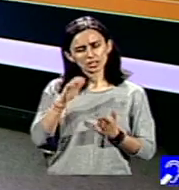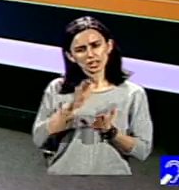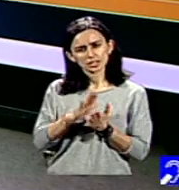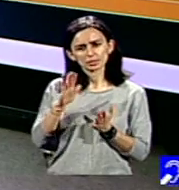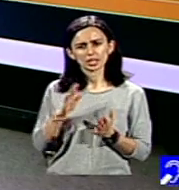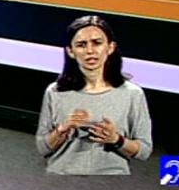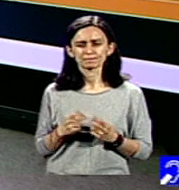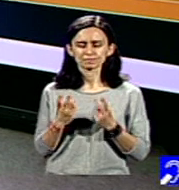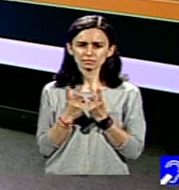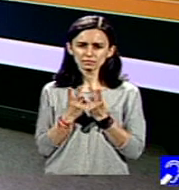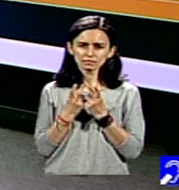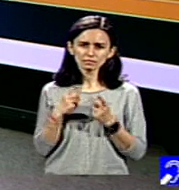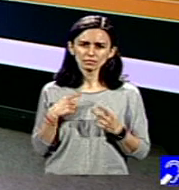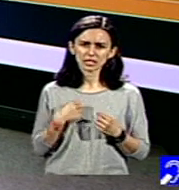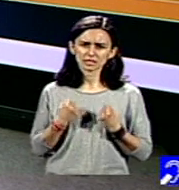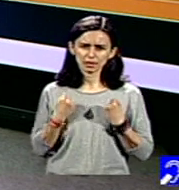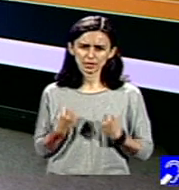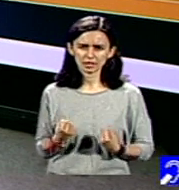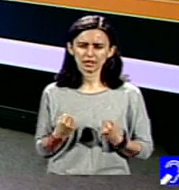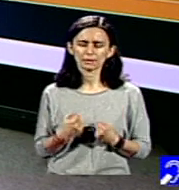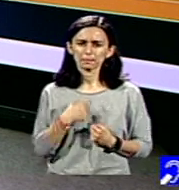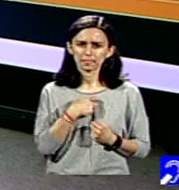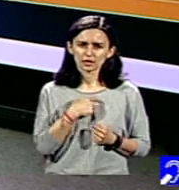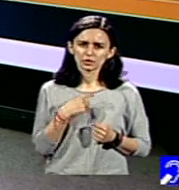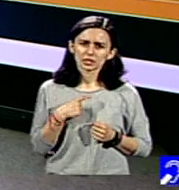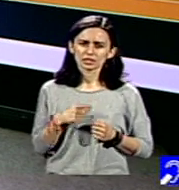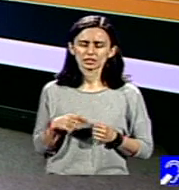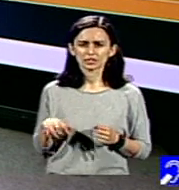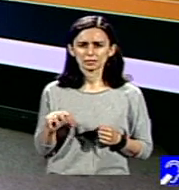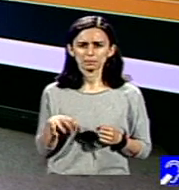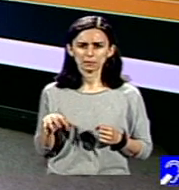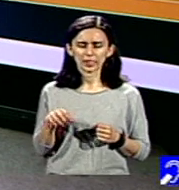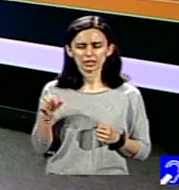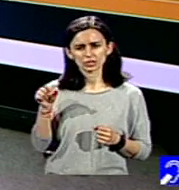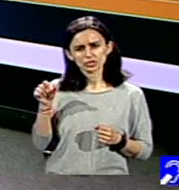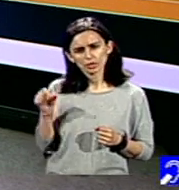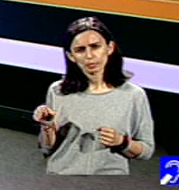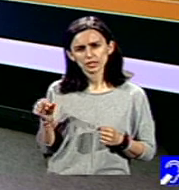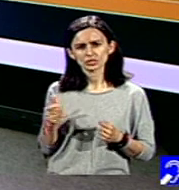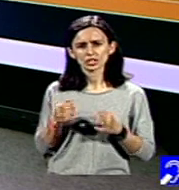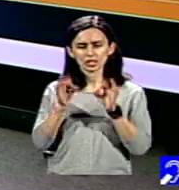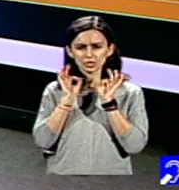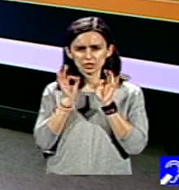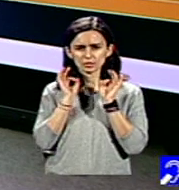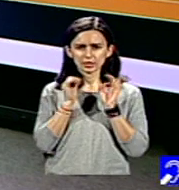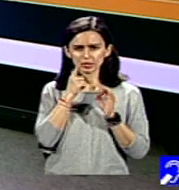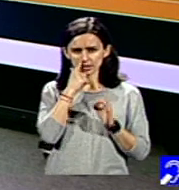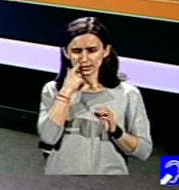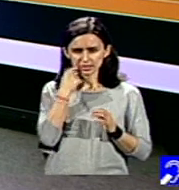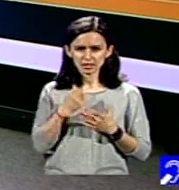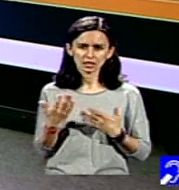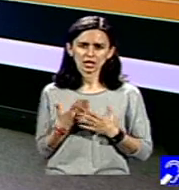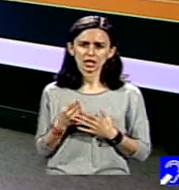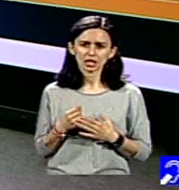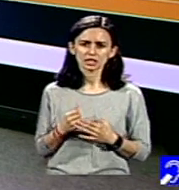complicată și poate să fie vorba de un job coach, deci de o persoană, specialist în angajarea asistată, care